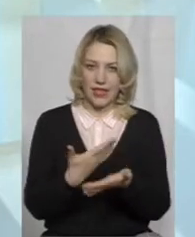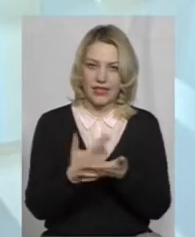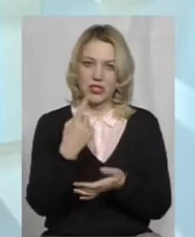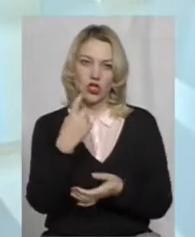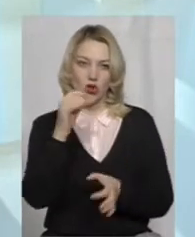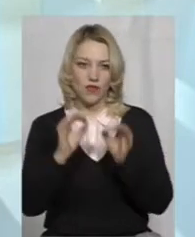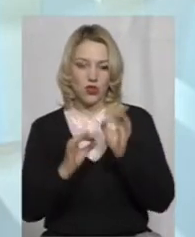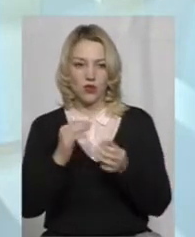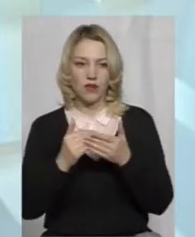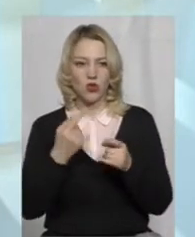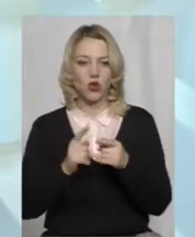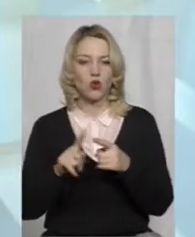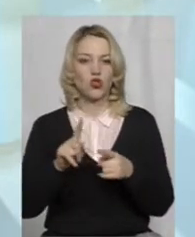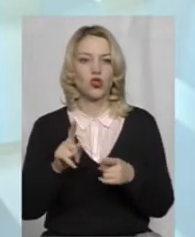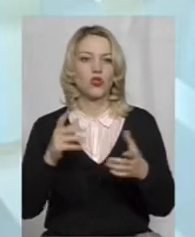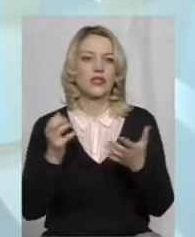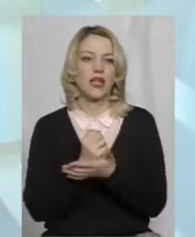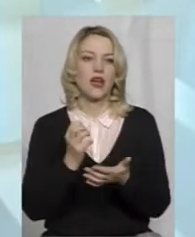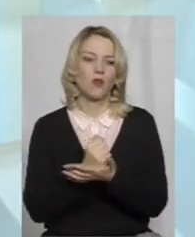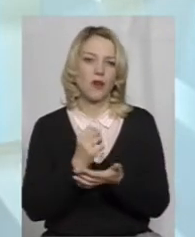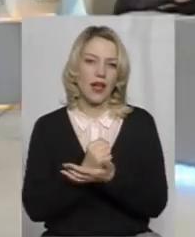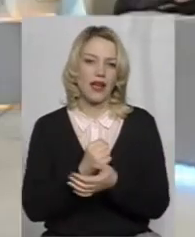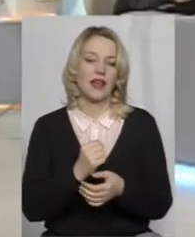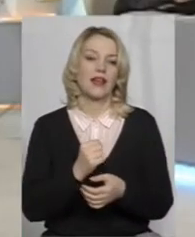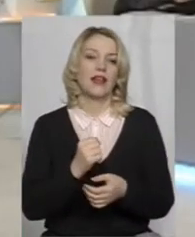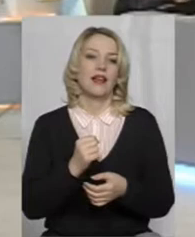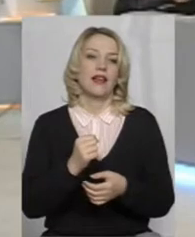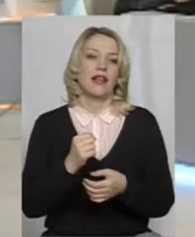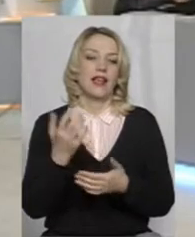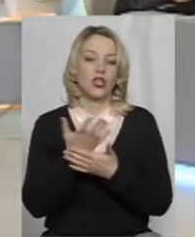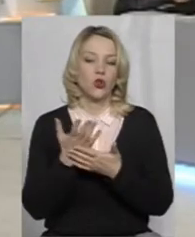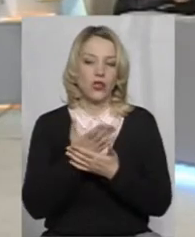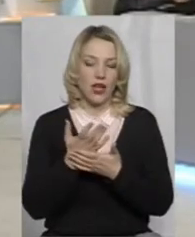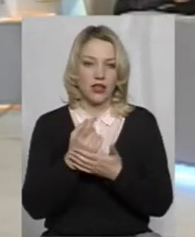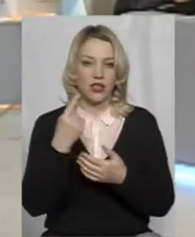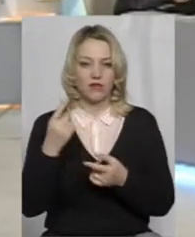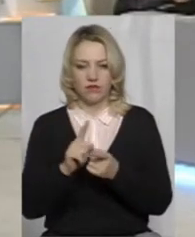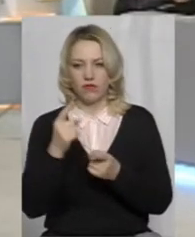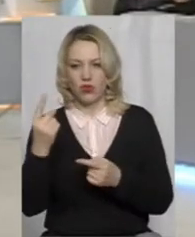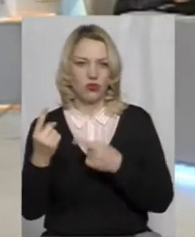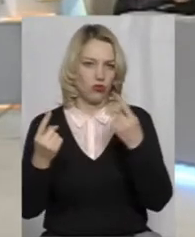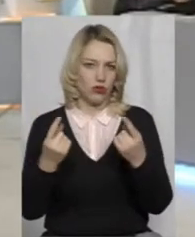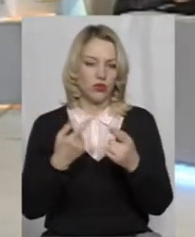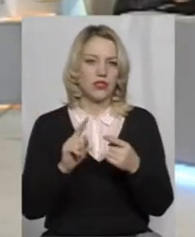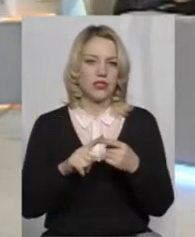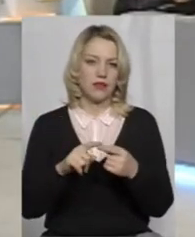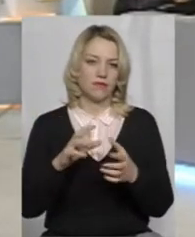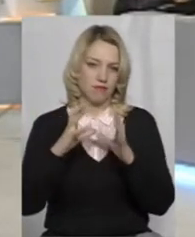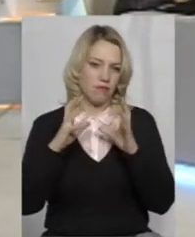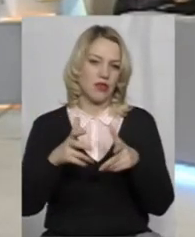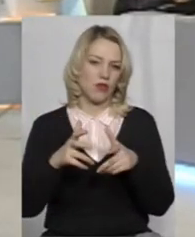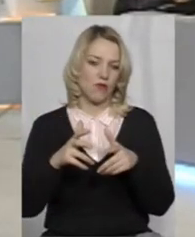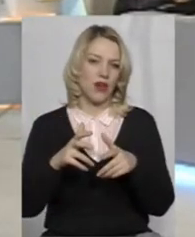100% від того, що заробляє кінотеатр на квитках. Один до одного. Мірова практика показує, що це саме так.